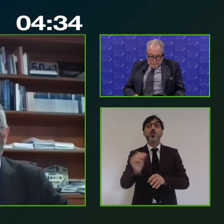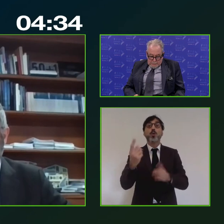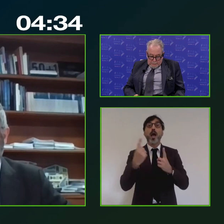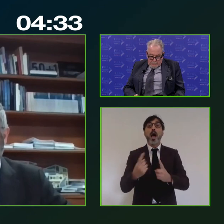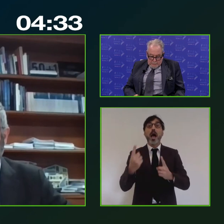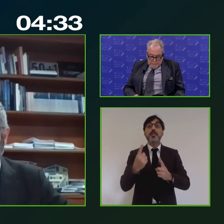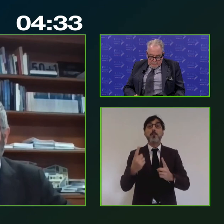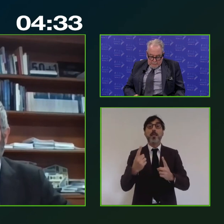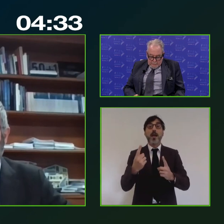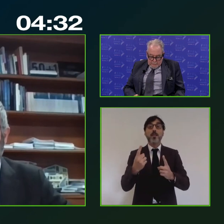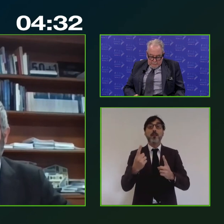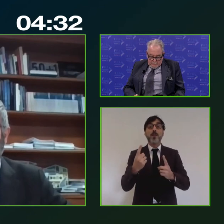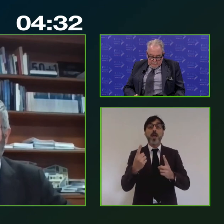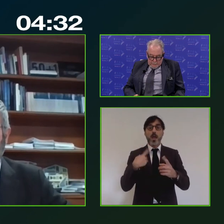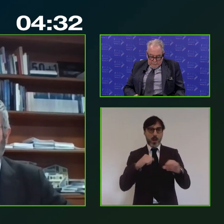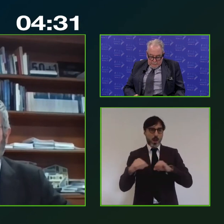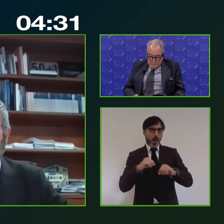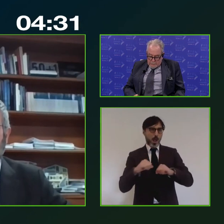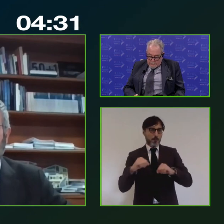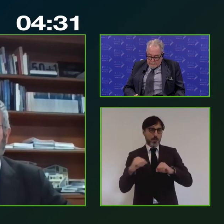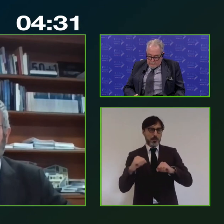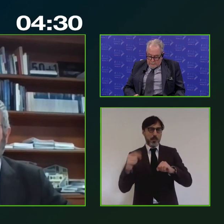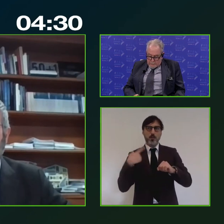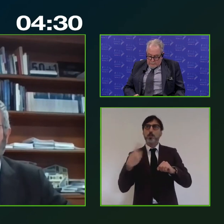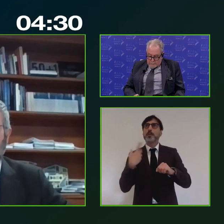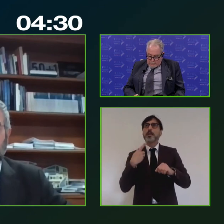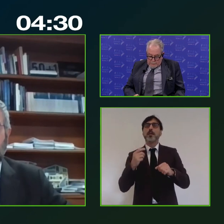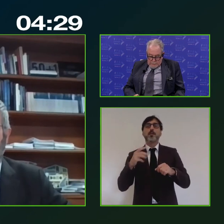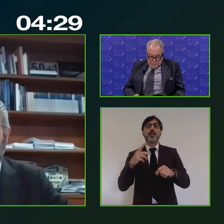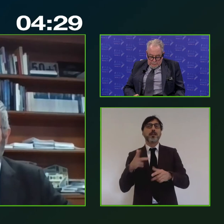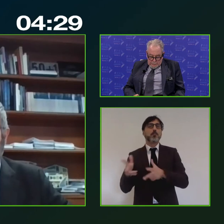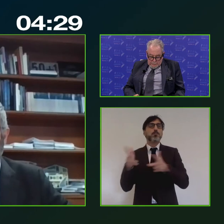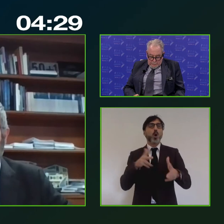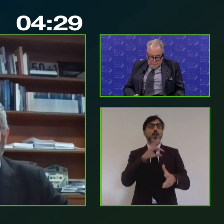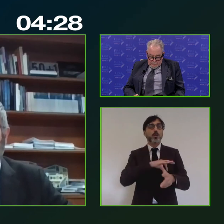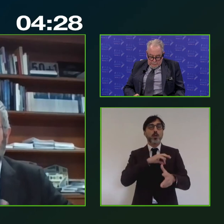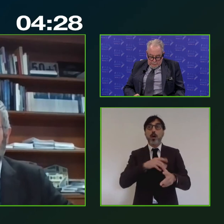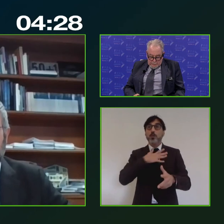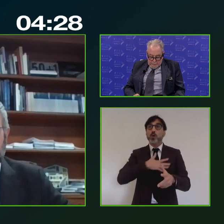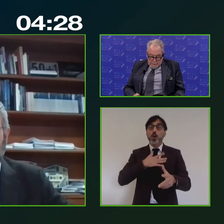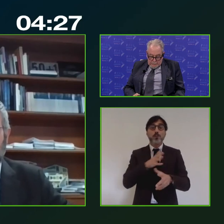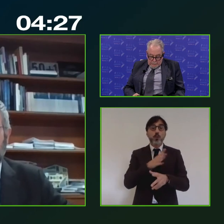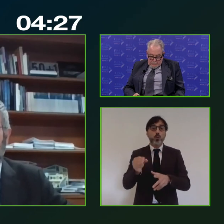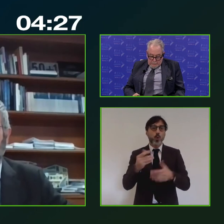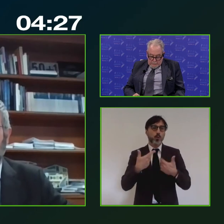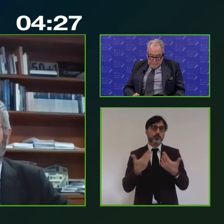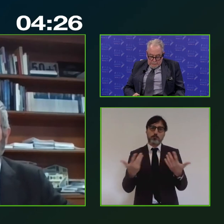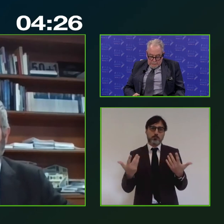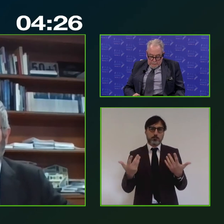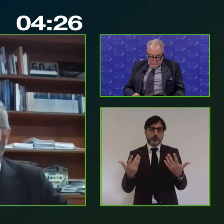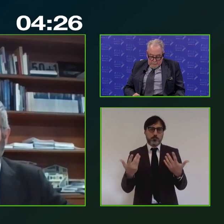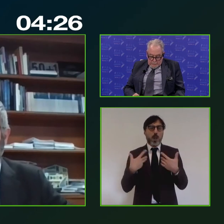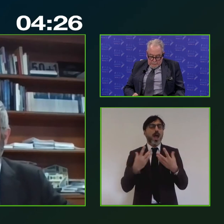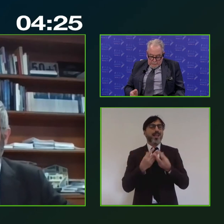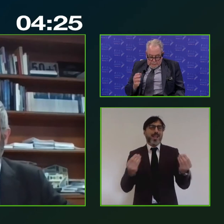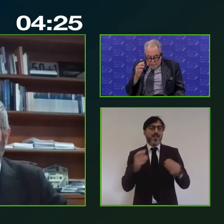ma sia delle amministrazioni sia dei portatori di interesse potranno essere soddisfatti ci sono tanti motivi